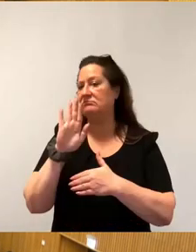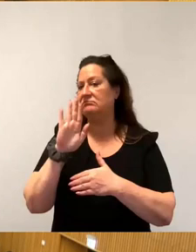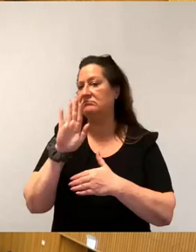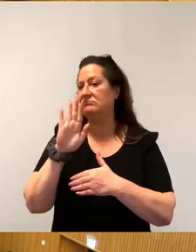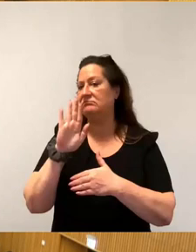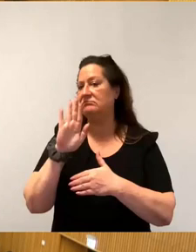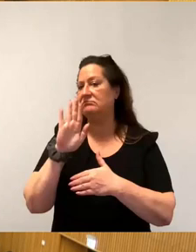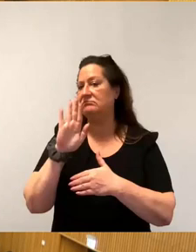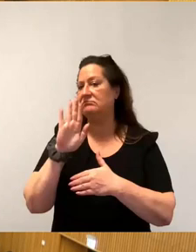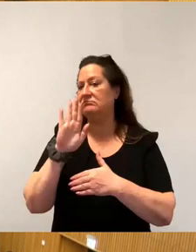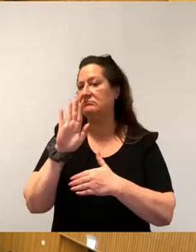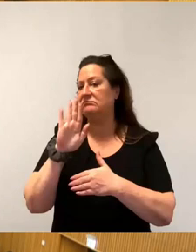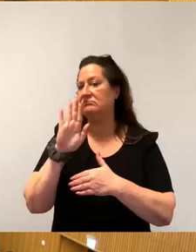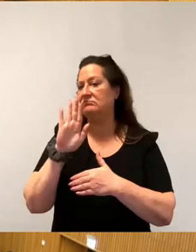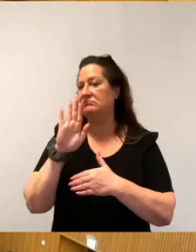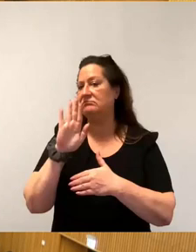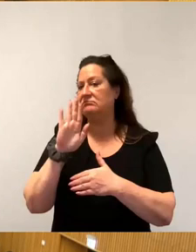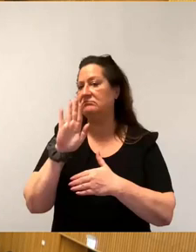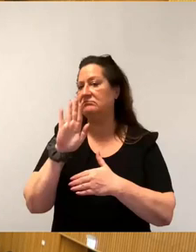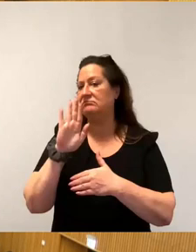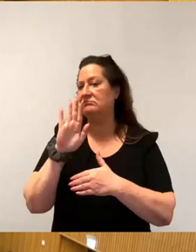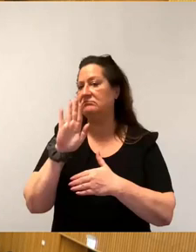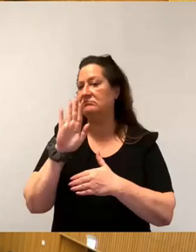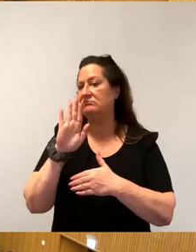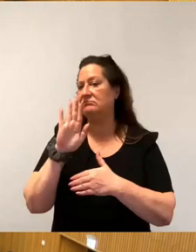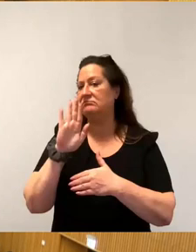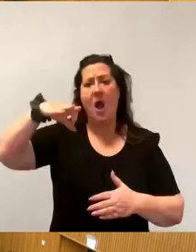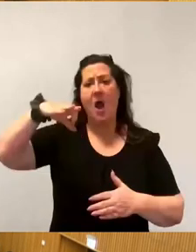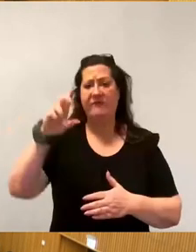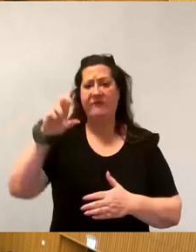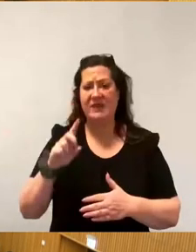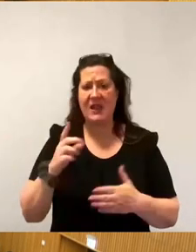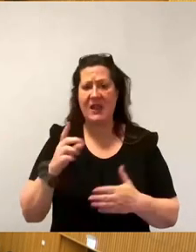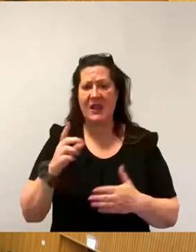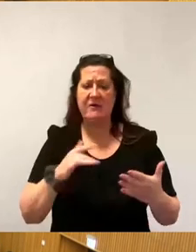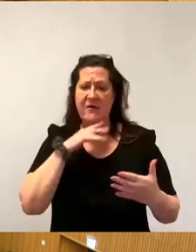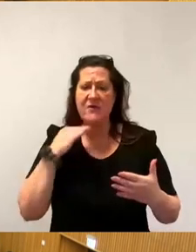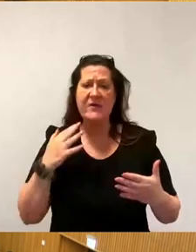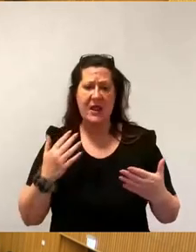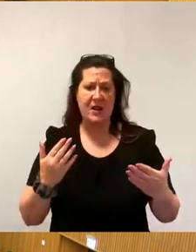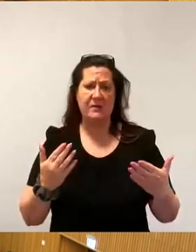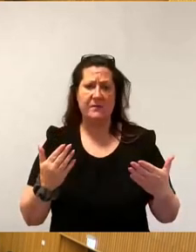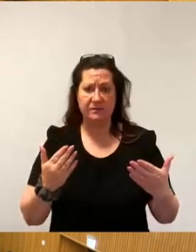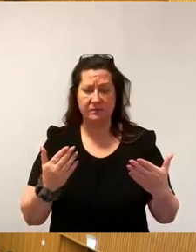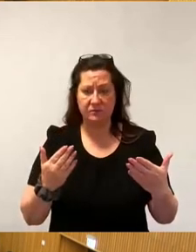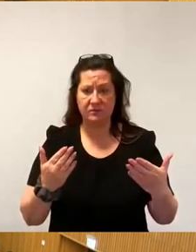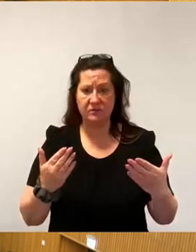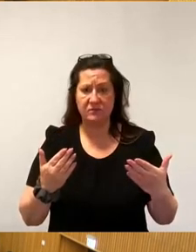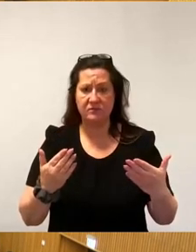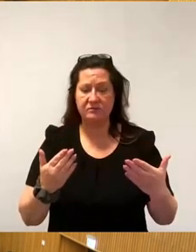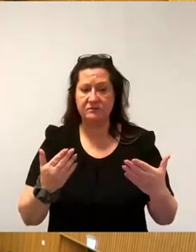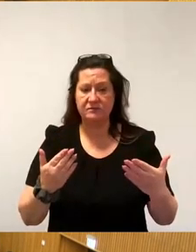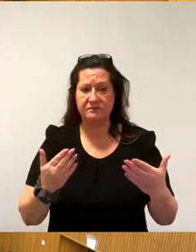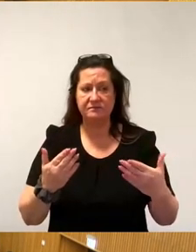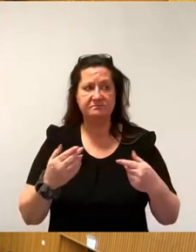um die geheimen Pläne der AfD. Da kennen sich ja viele aus, wie man immer wieder hört. Was den Aktionismus angeht, so